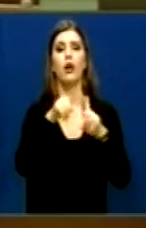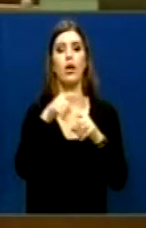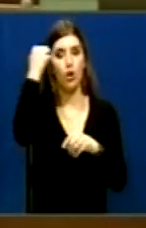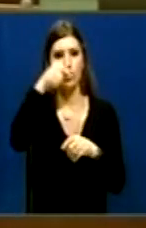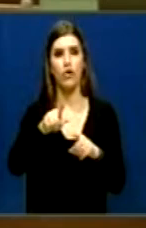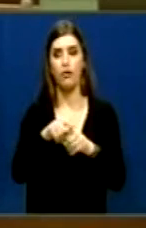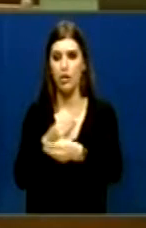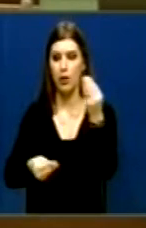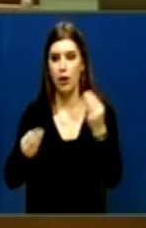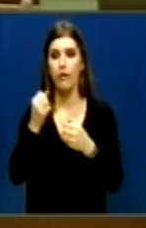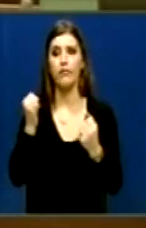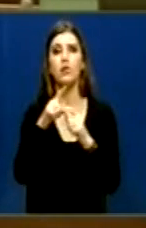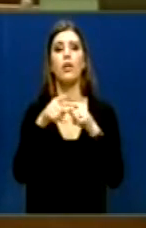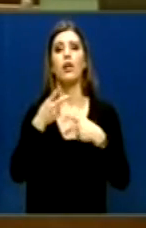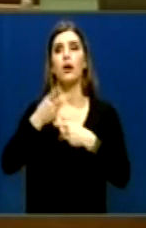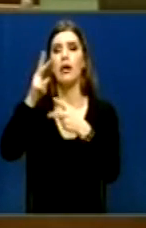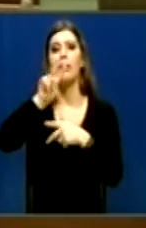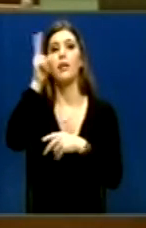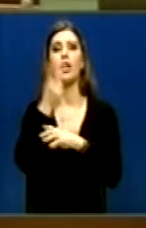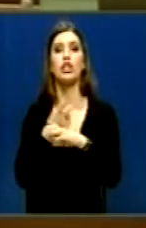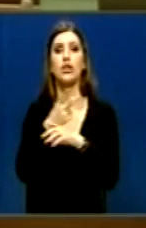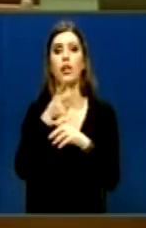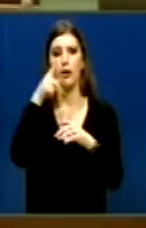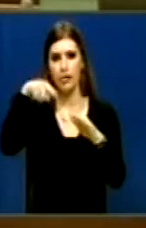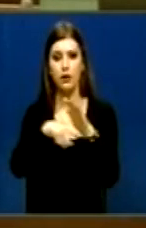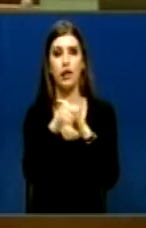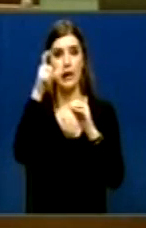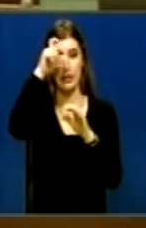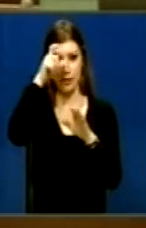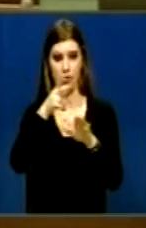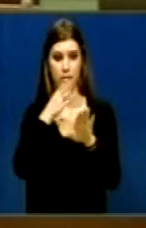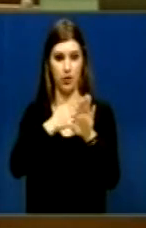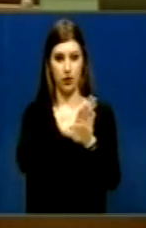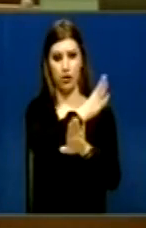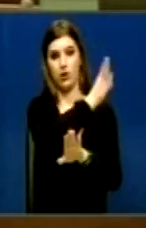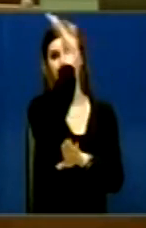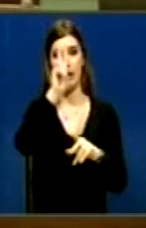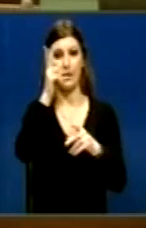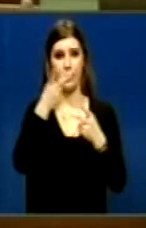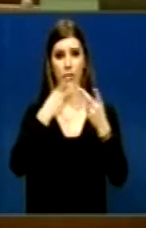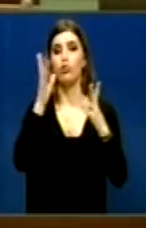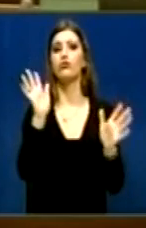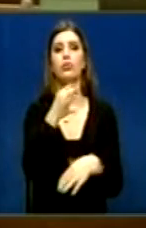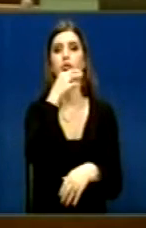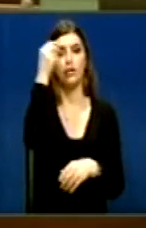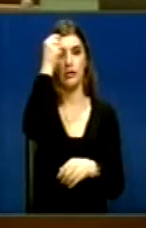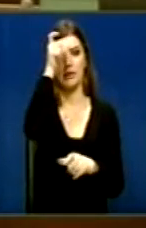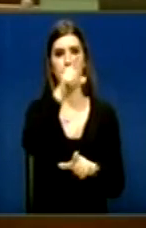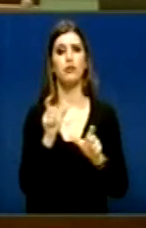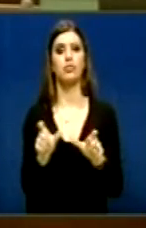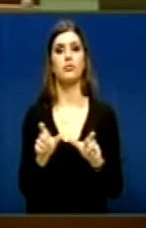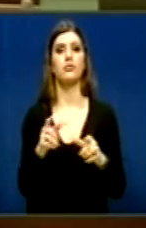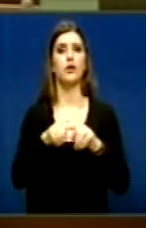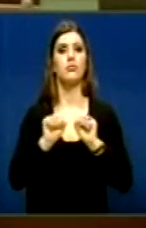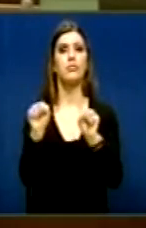Ma të për të transportuar marveshët Transit në për teritorinë në Sërbijs E ju e konsideronit këtë si sukses Sukses për kënë nuk e di E as farë